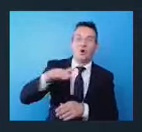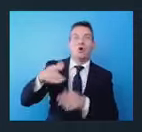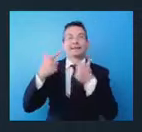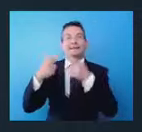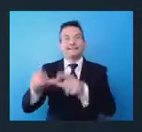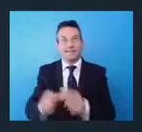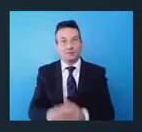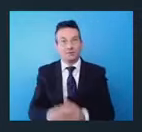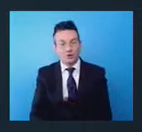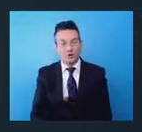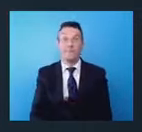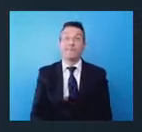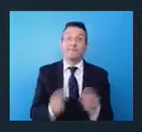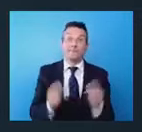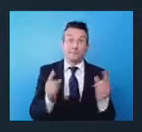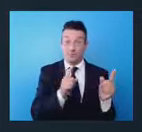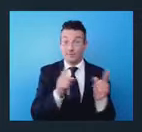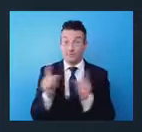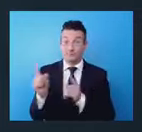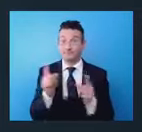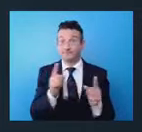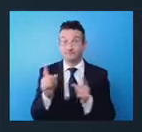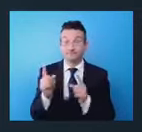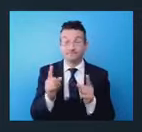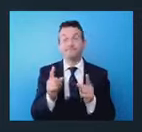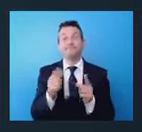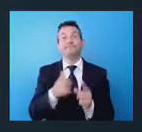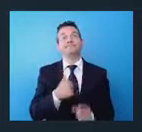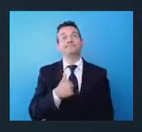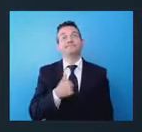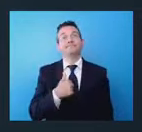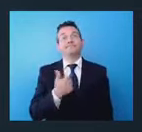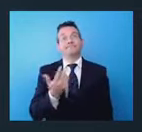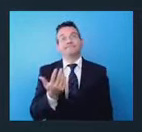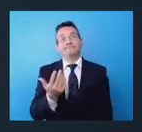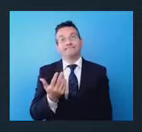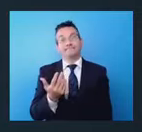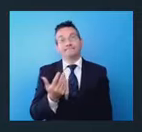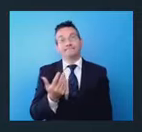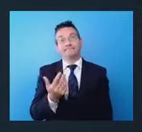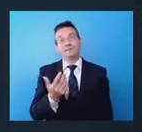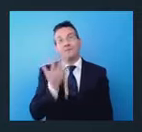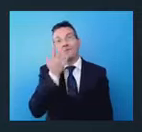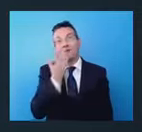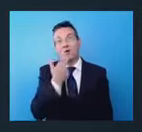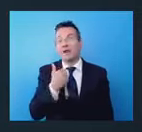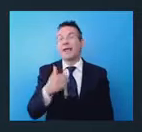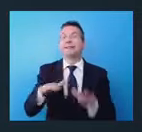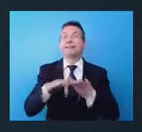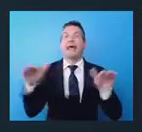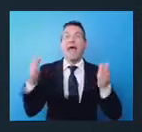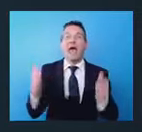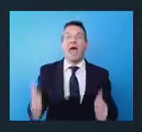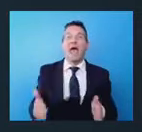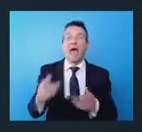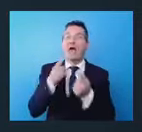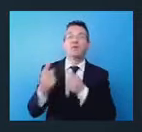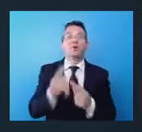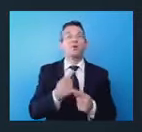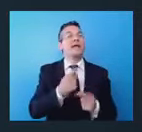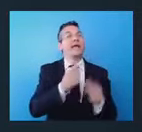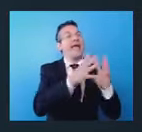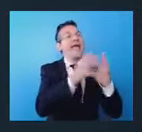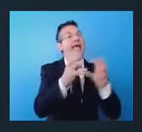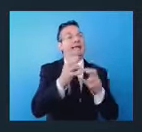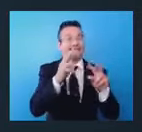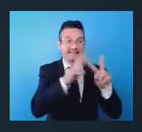questo step vorrei che si istituiscano dei tavoli in cui gli enti di ricerca parlino tra loro,